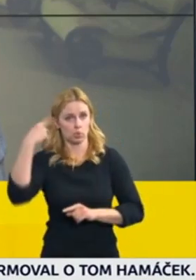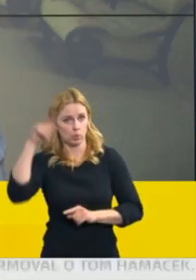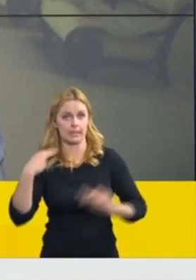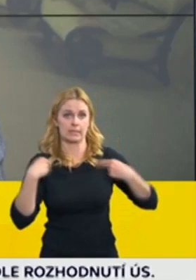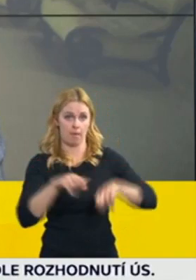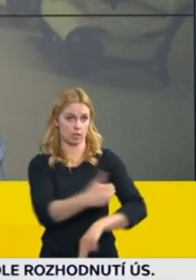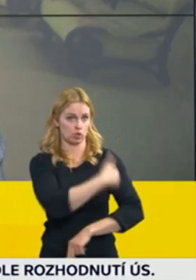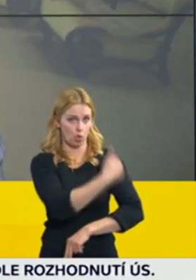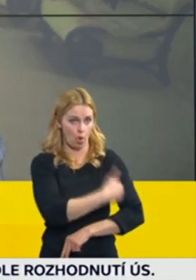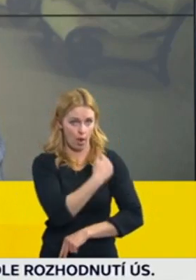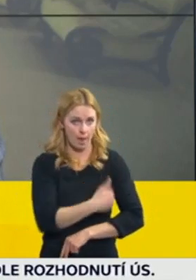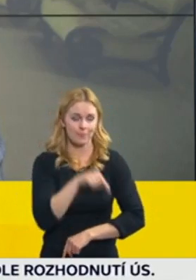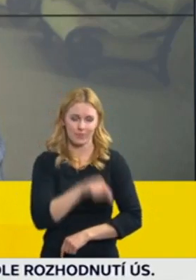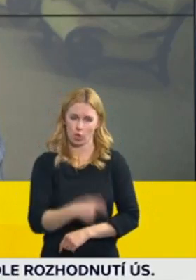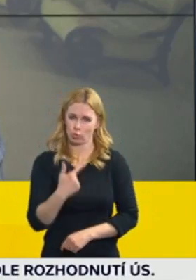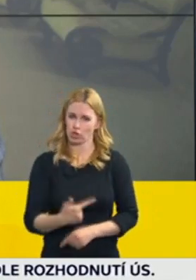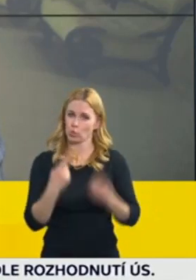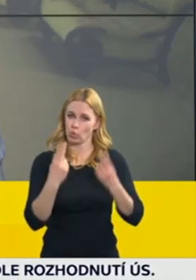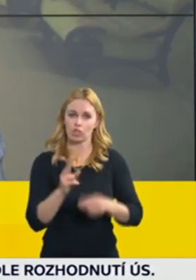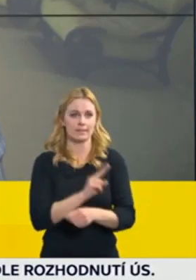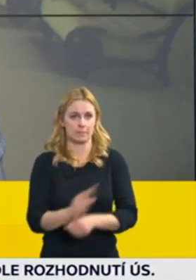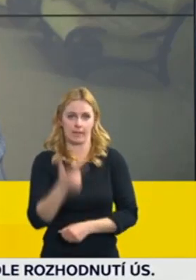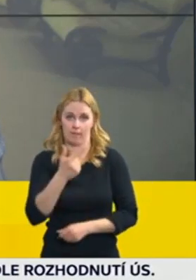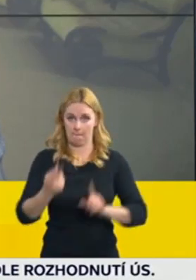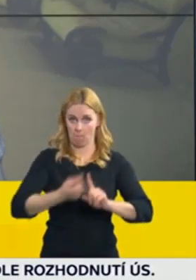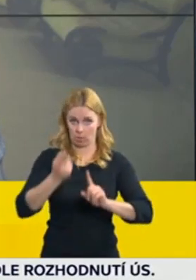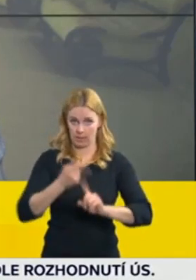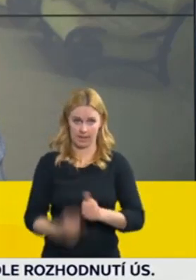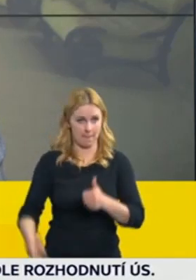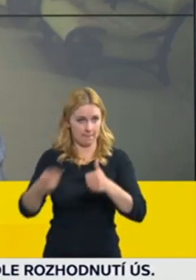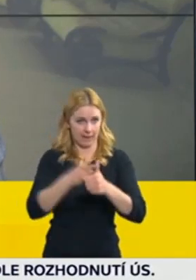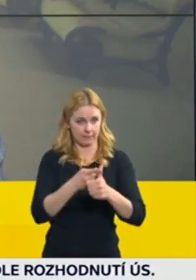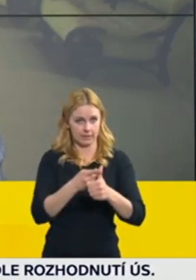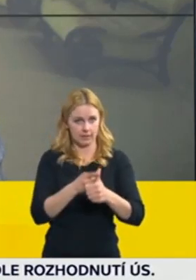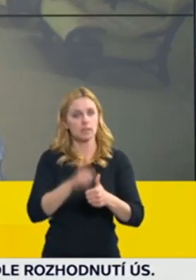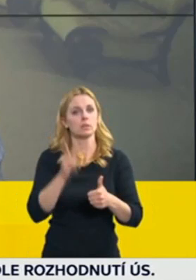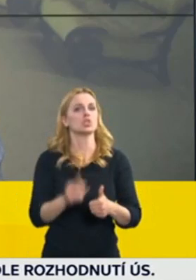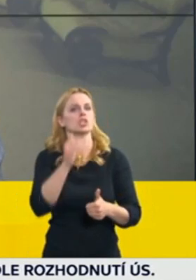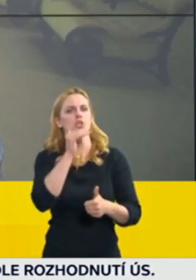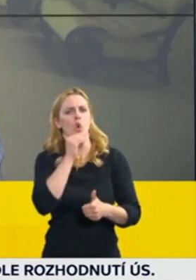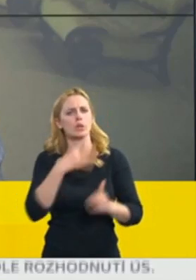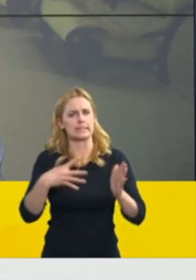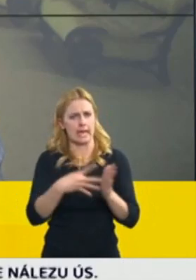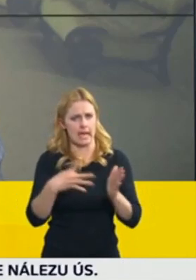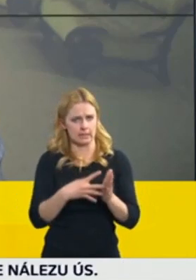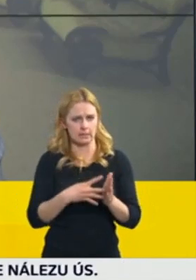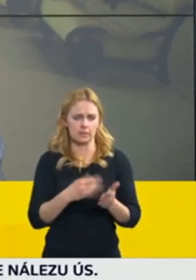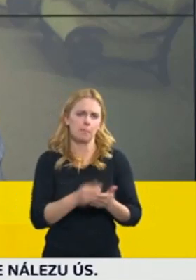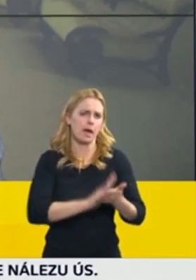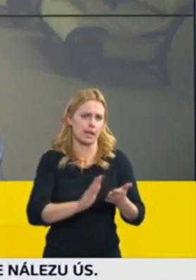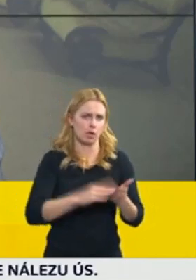víte, má dva předpoklady. Jedním předpokladem je dostatek antigenních testů. Druhý předpoklad je,